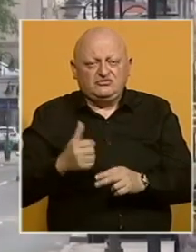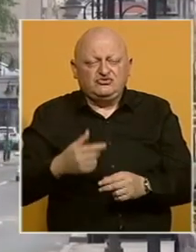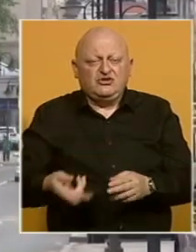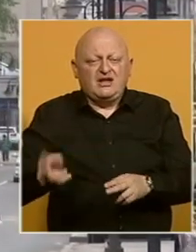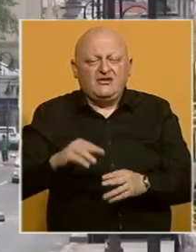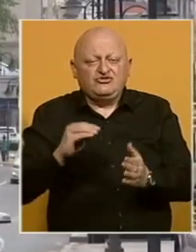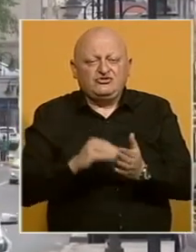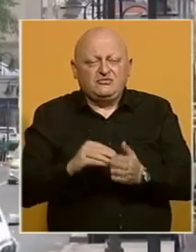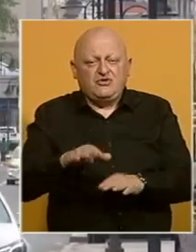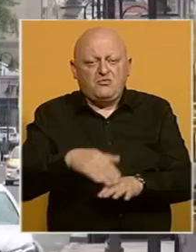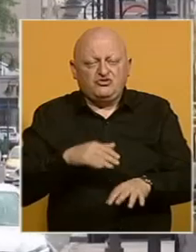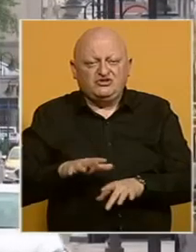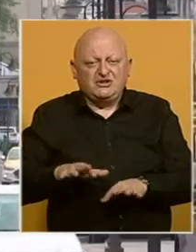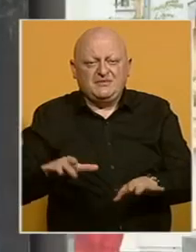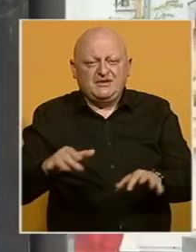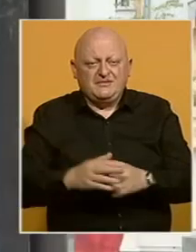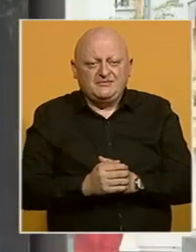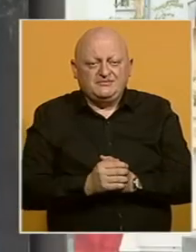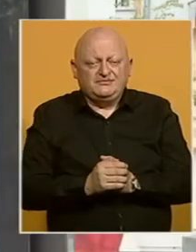najveći broj od početka pandemije.